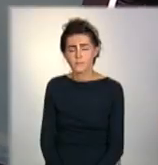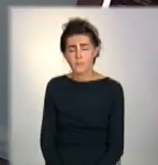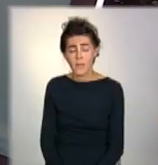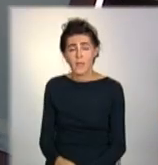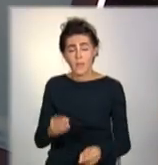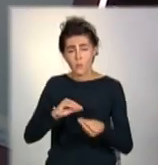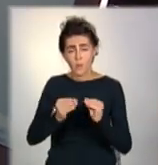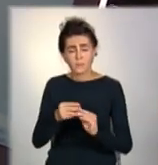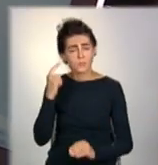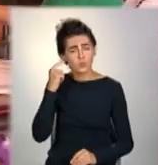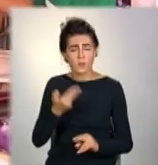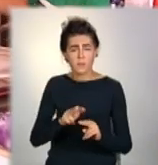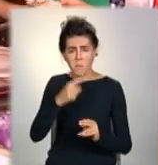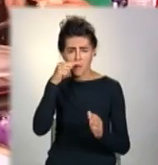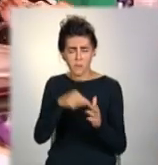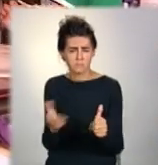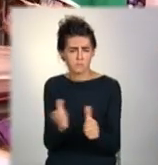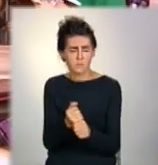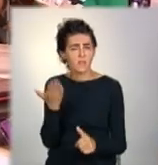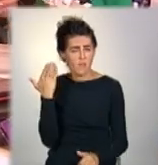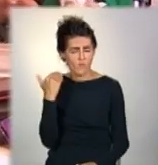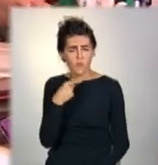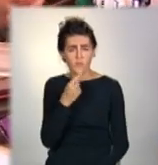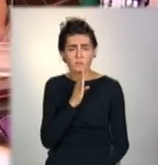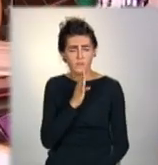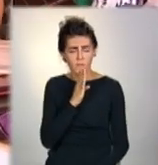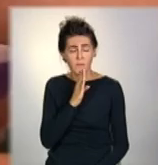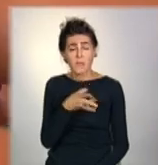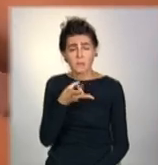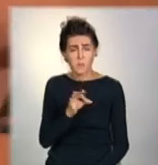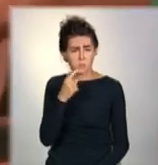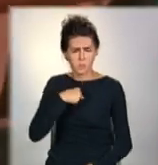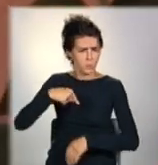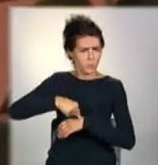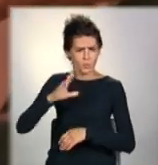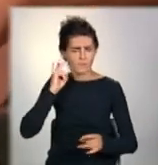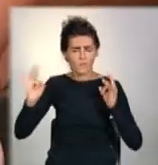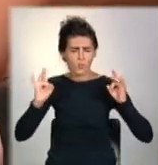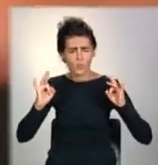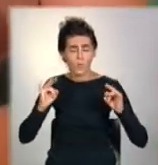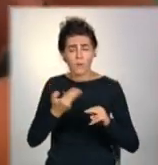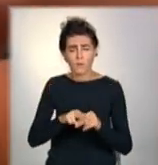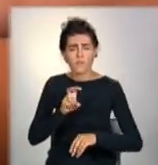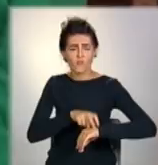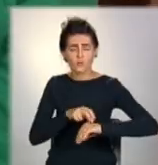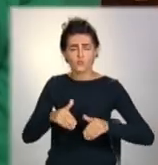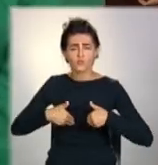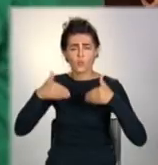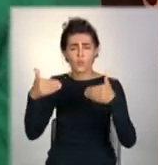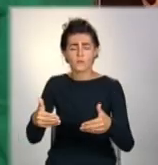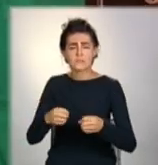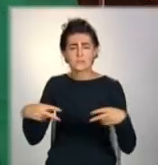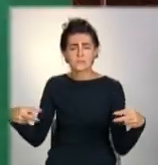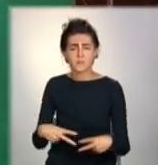Проблеми зі слухом запідозрила у Кирила давно, каже Надія. Він не реагував на звуки. Лікарі порадили встановити